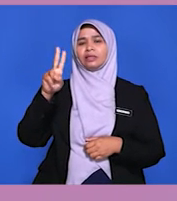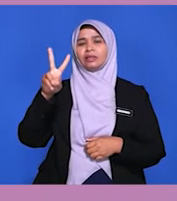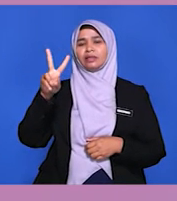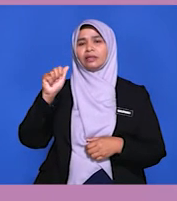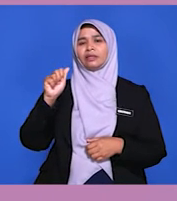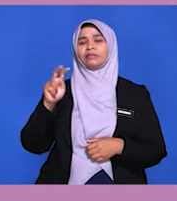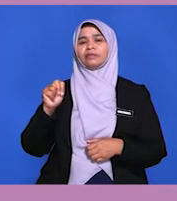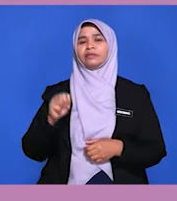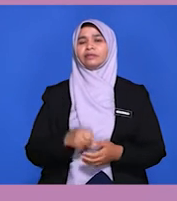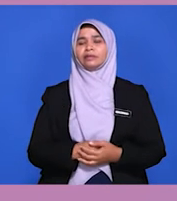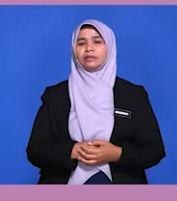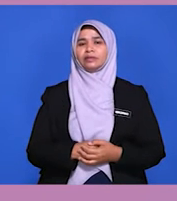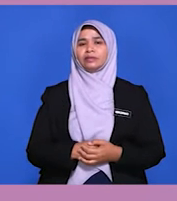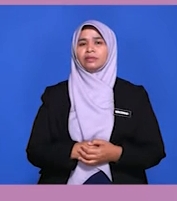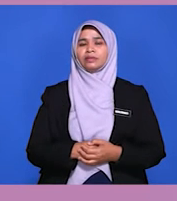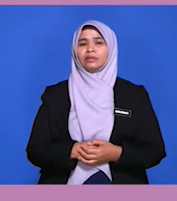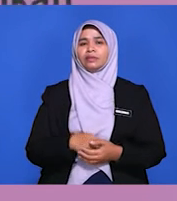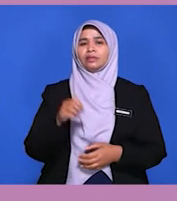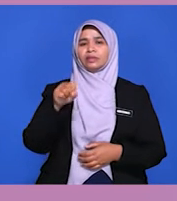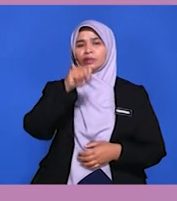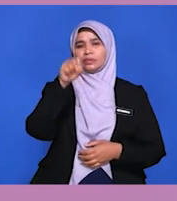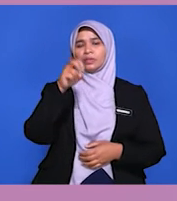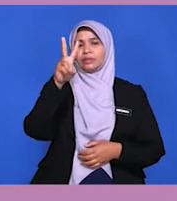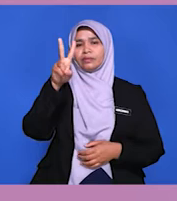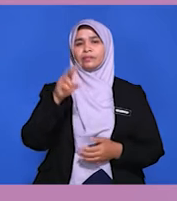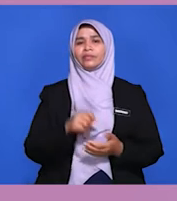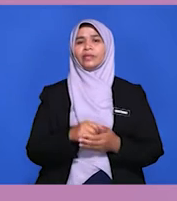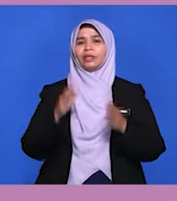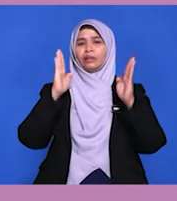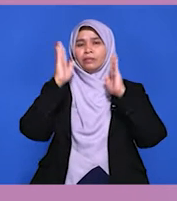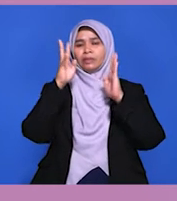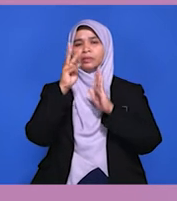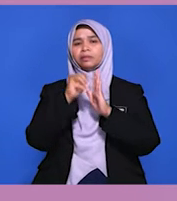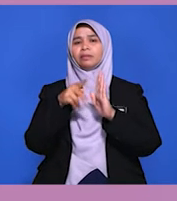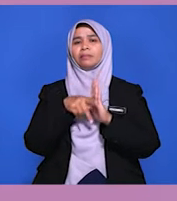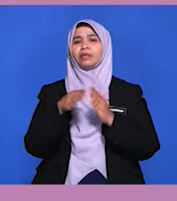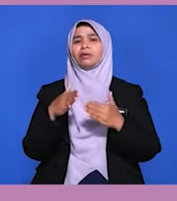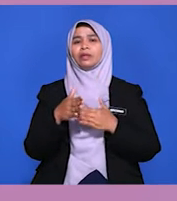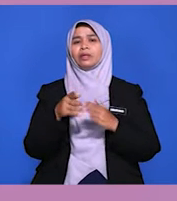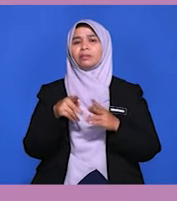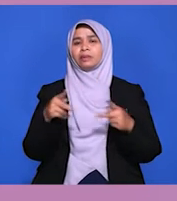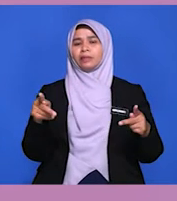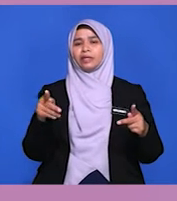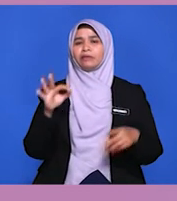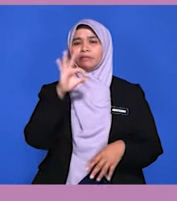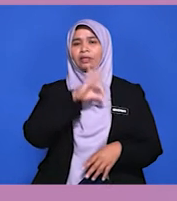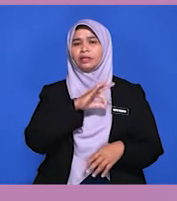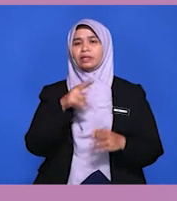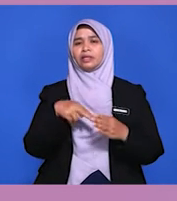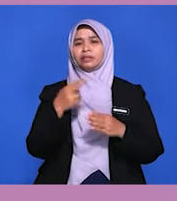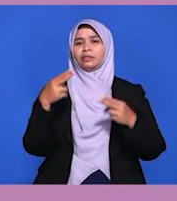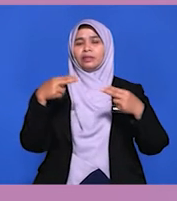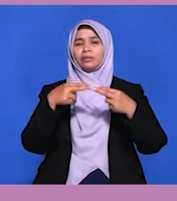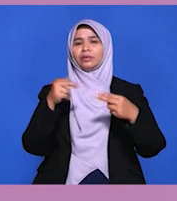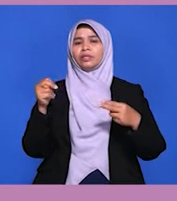kita beralih ke soalan yang terakhir. Soalan esay yang kedua. Ialah, memperoleh pelbagai manfaat